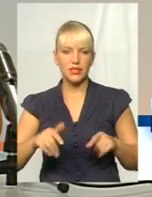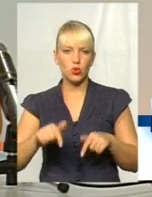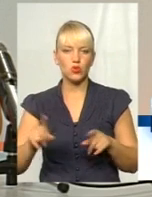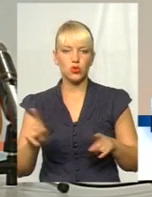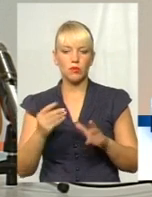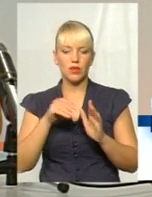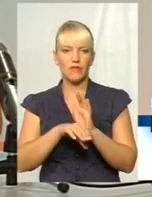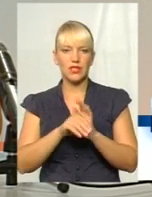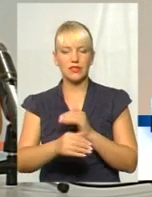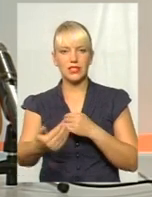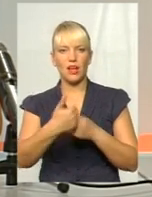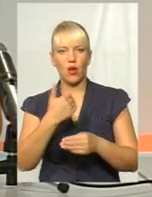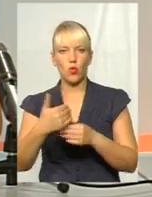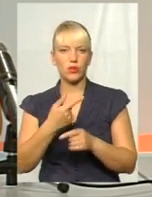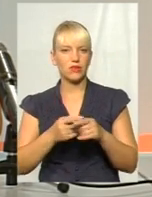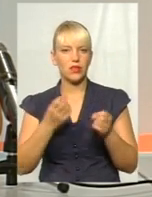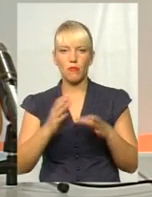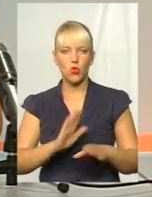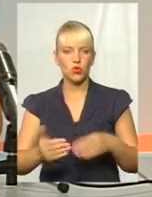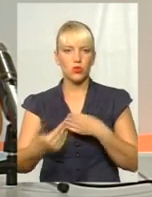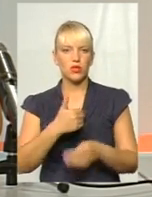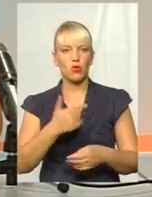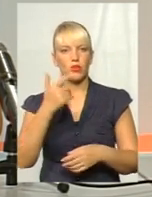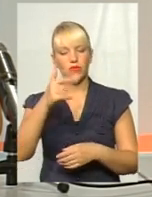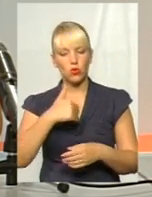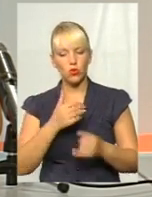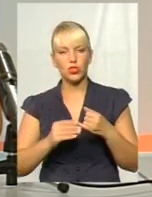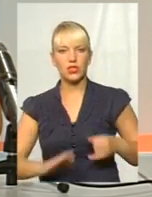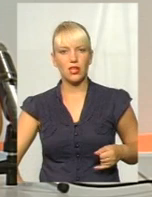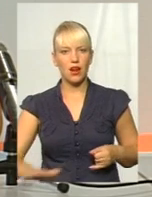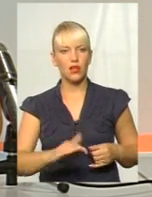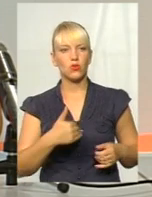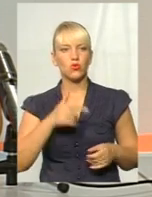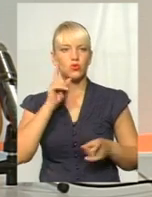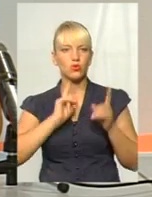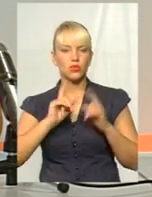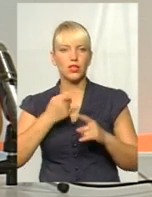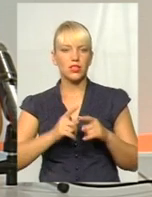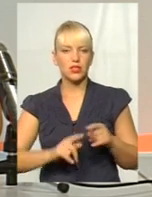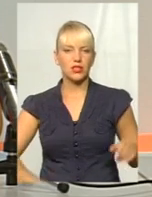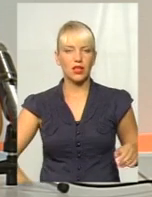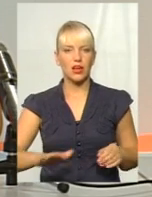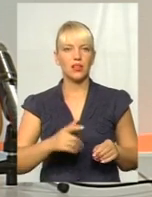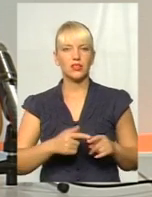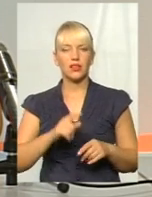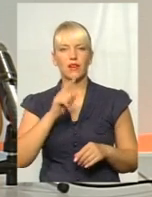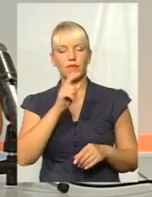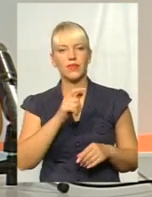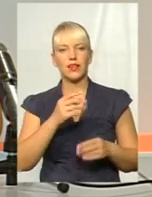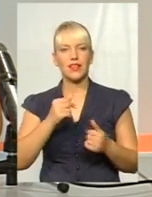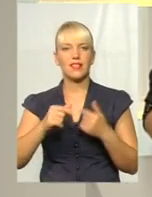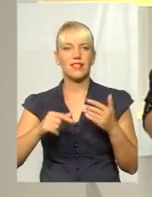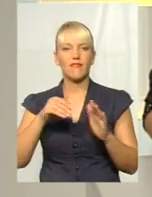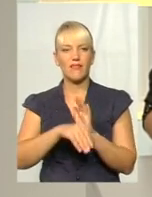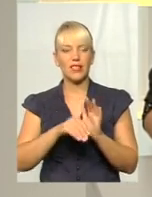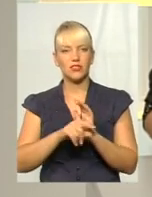щоб інвестор заходив, він же не просто заходить, хоче мати ділянку, хоче мати всі зручності на тій ділянці. Він, саме головне, коли